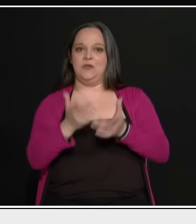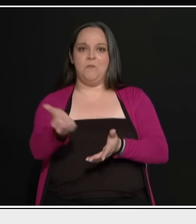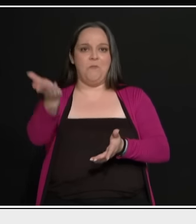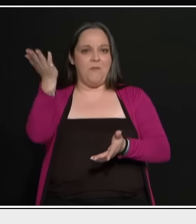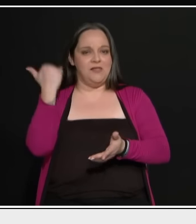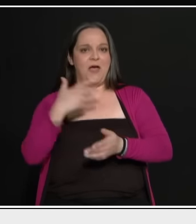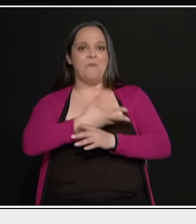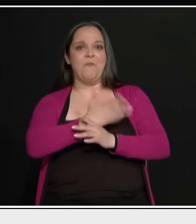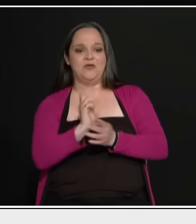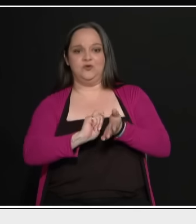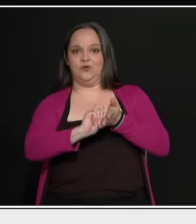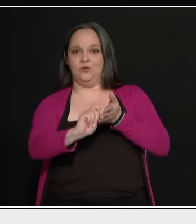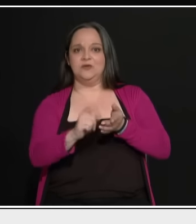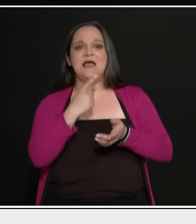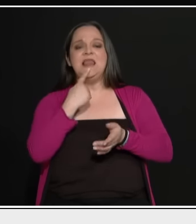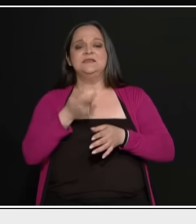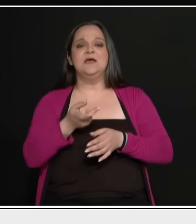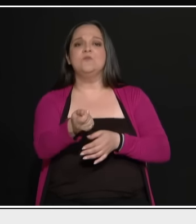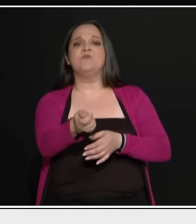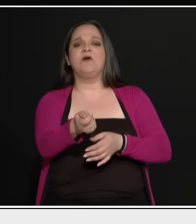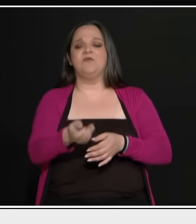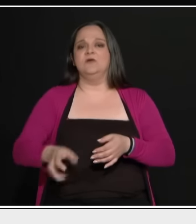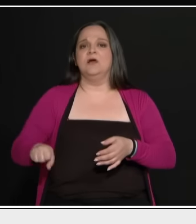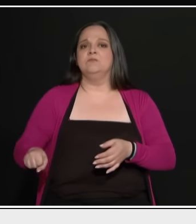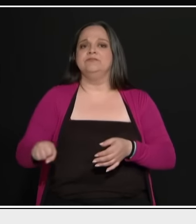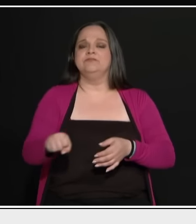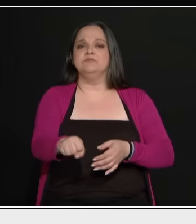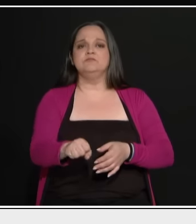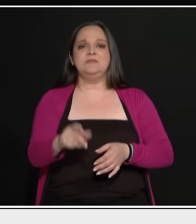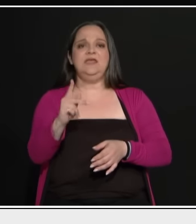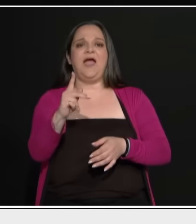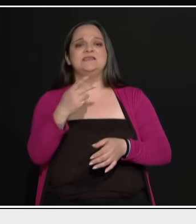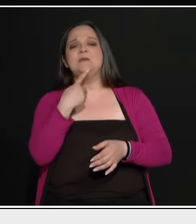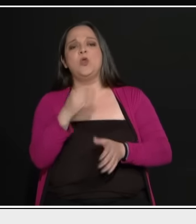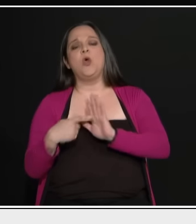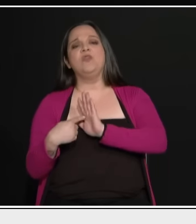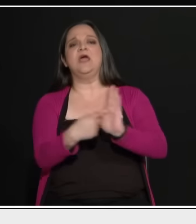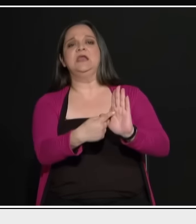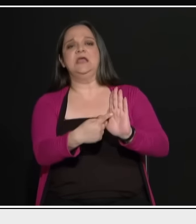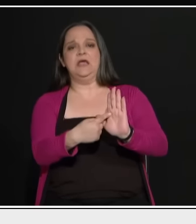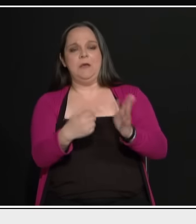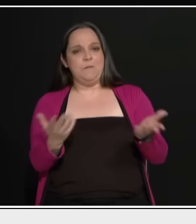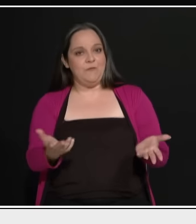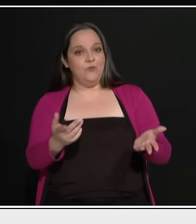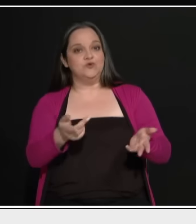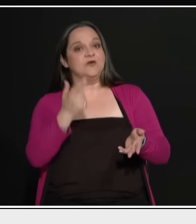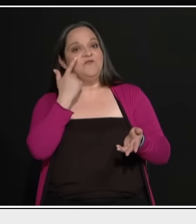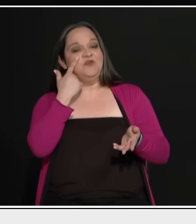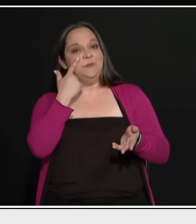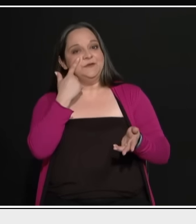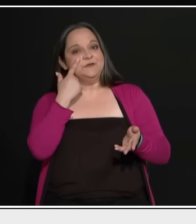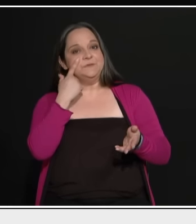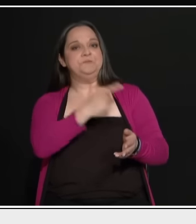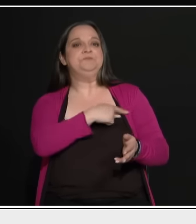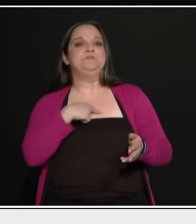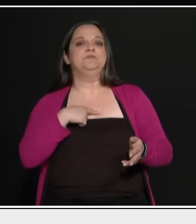Δημοκρατία. Λέτε το σκυλί του Κασελάκη, γιατί μας το δείχνει. Μήπως βλέπετε τους πολιτικούς αρχηγούς να